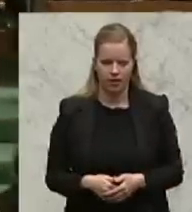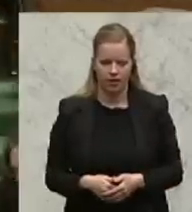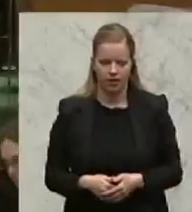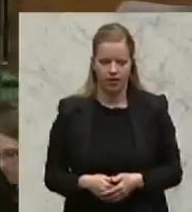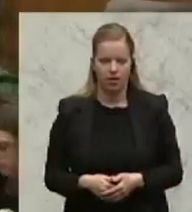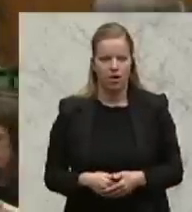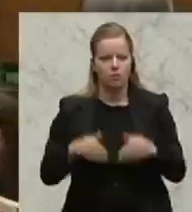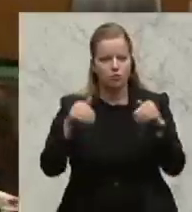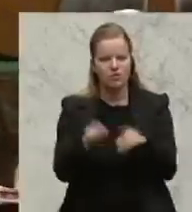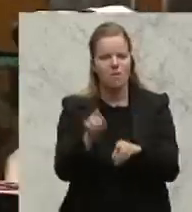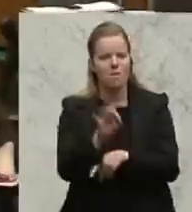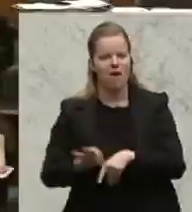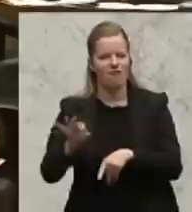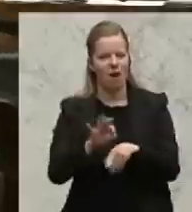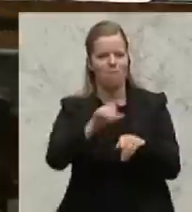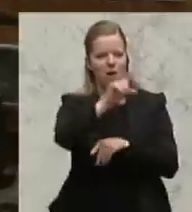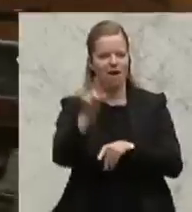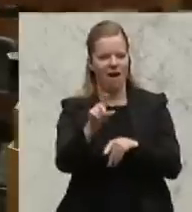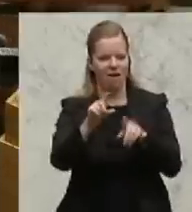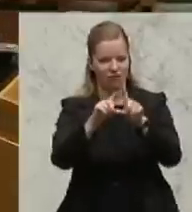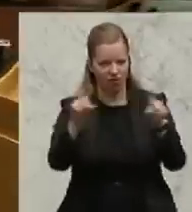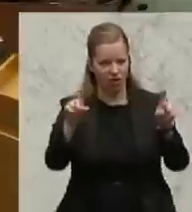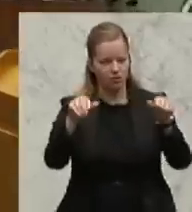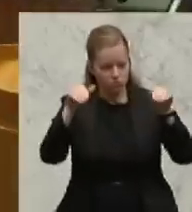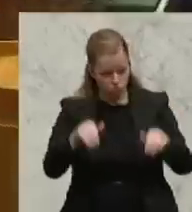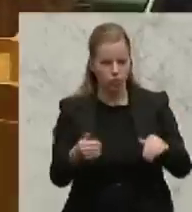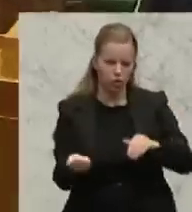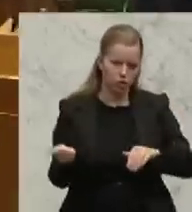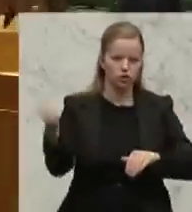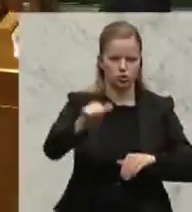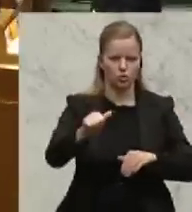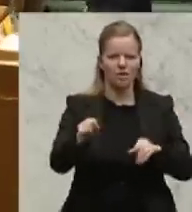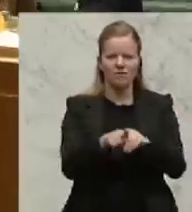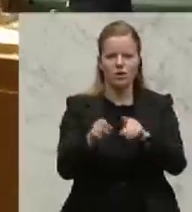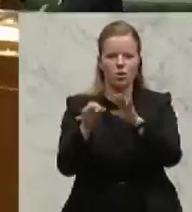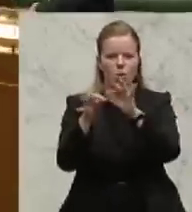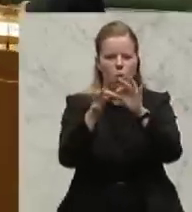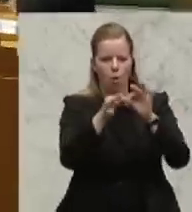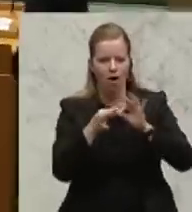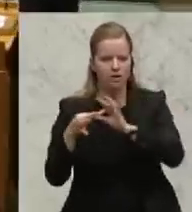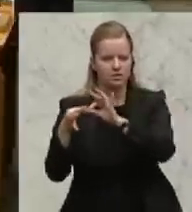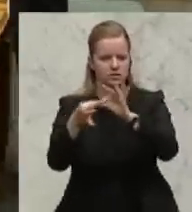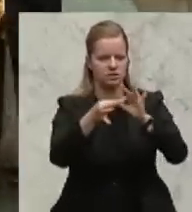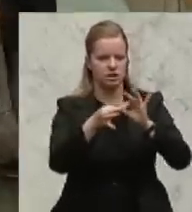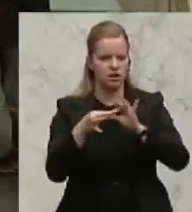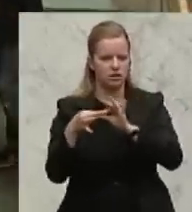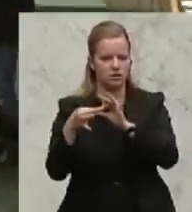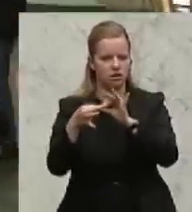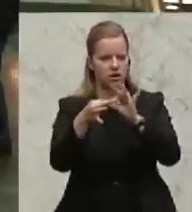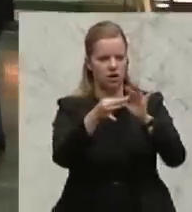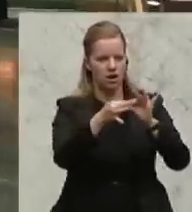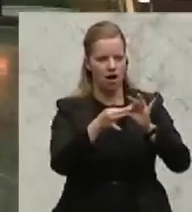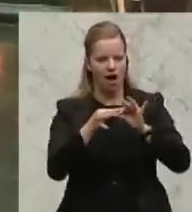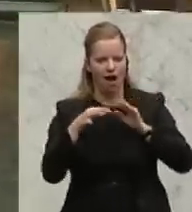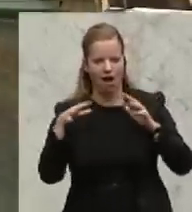auf die hier handelnden Personen noch ausweiten. Es handelt sich um einen organisierten Anschlagszug auf die